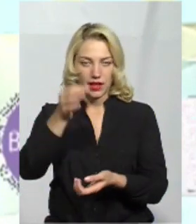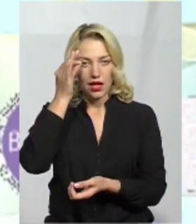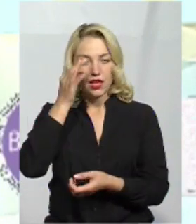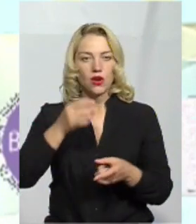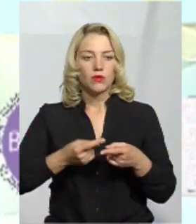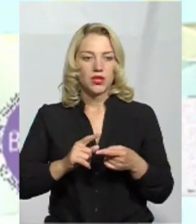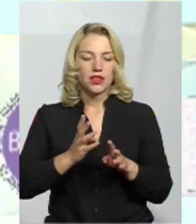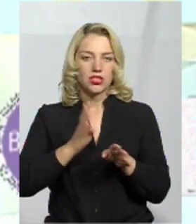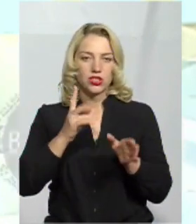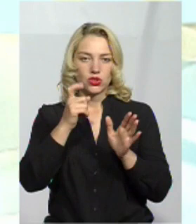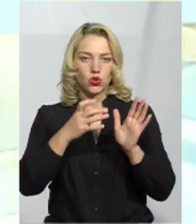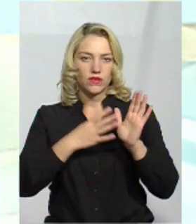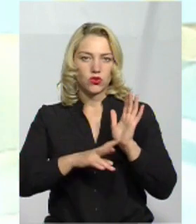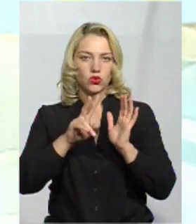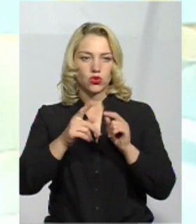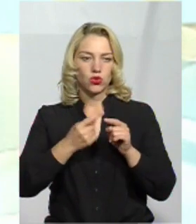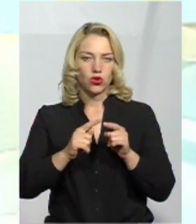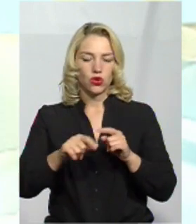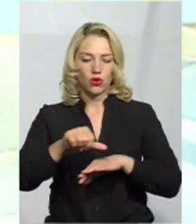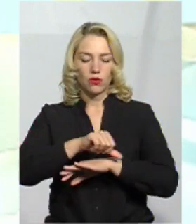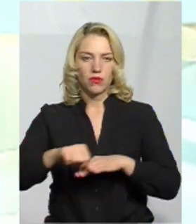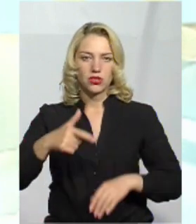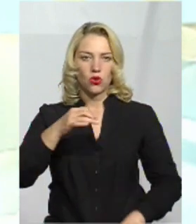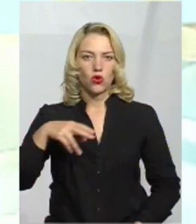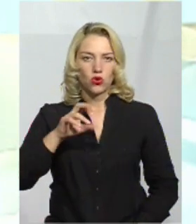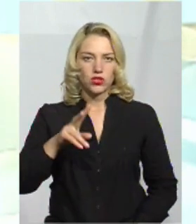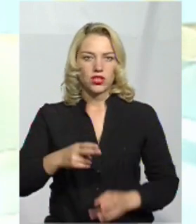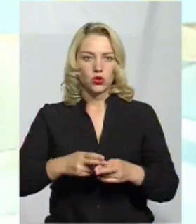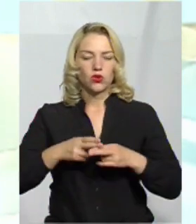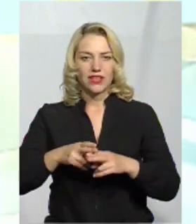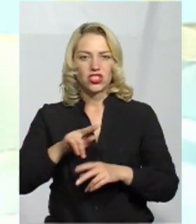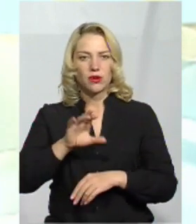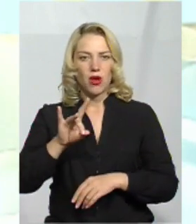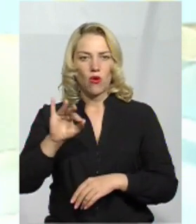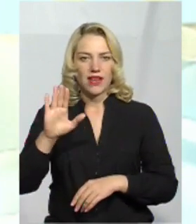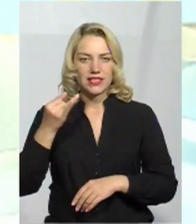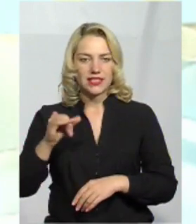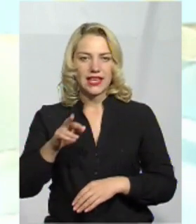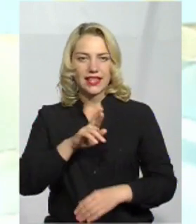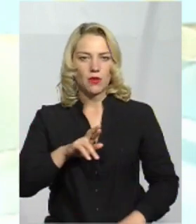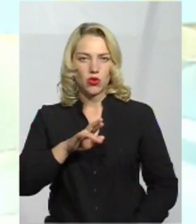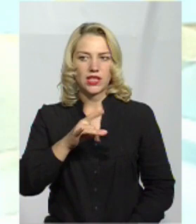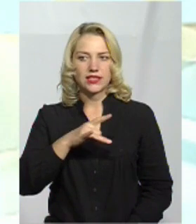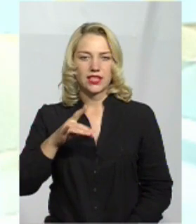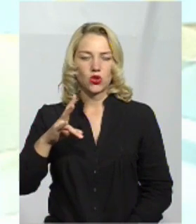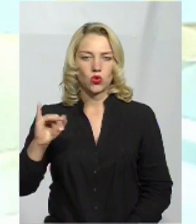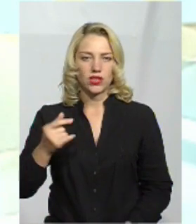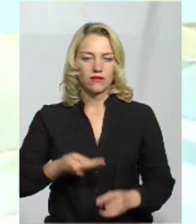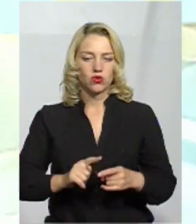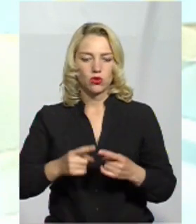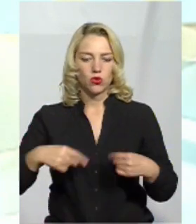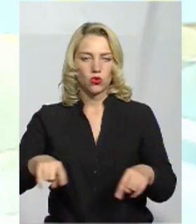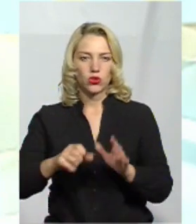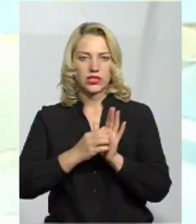на черзі 192-й. Його межі – Городоцький, Дунаєвецький, Чемеровецький і Ярмоленецький райони. У цьому